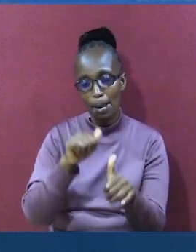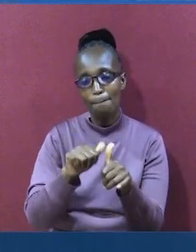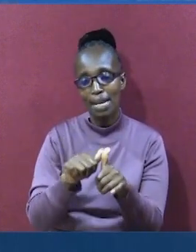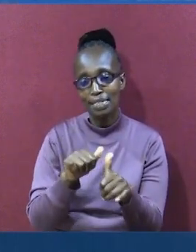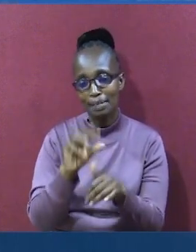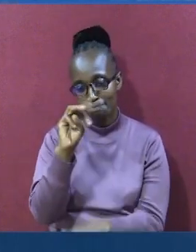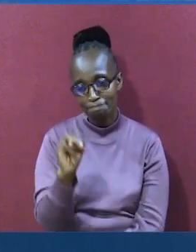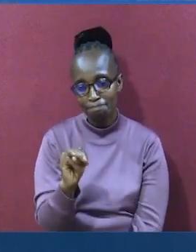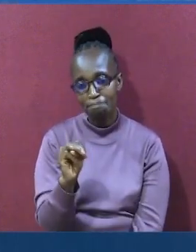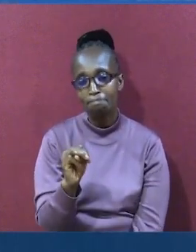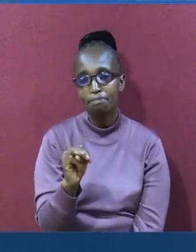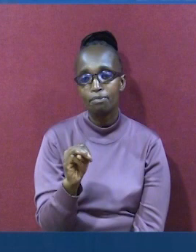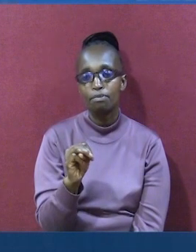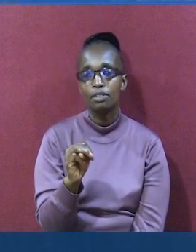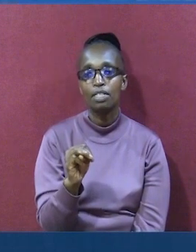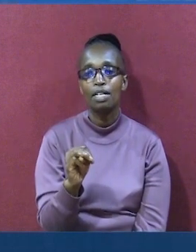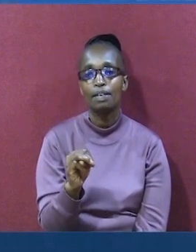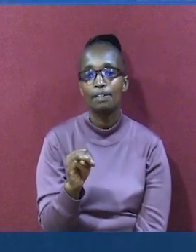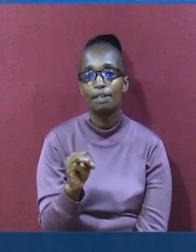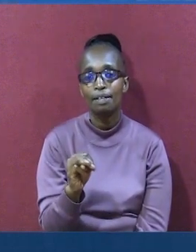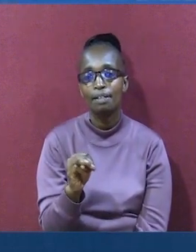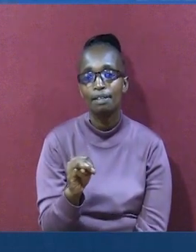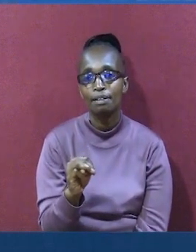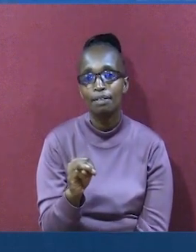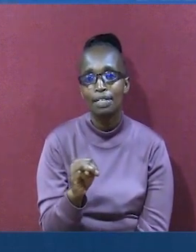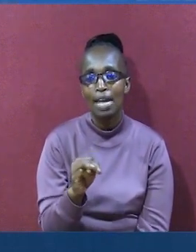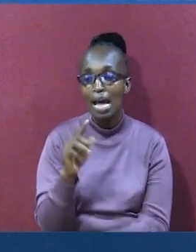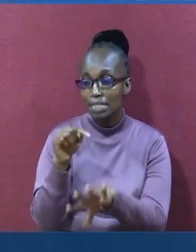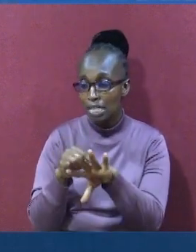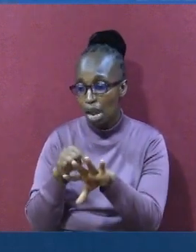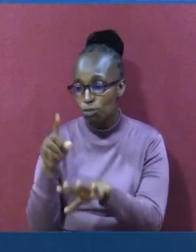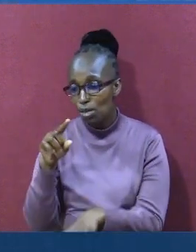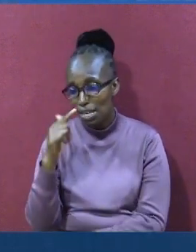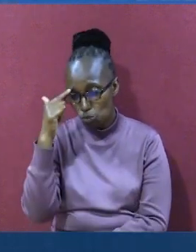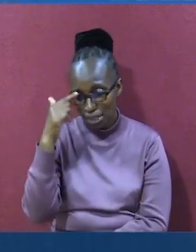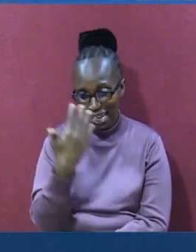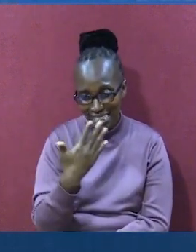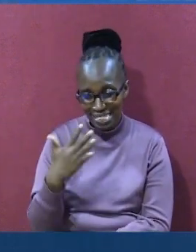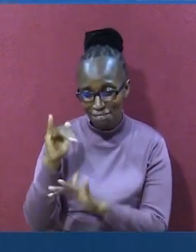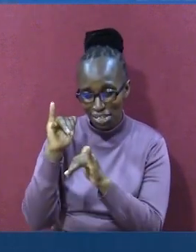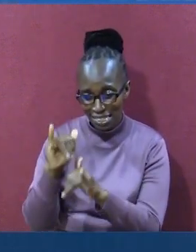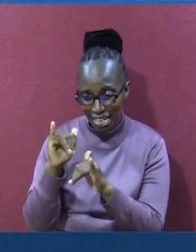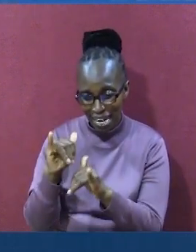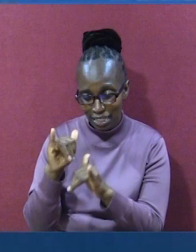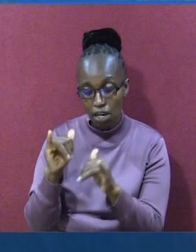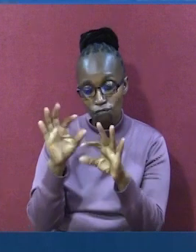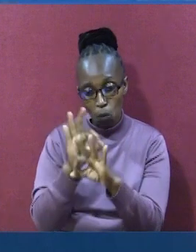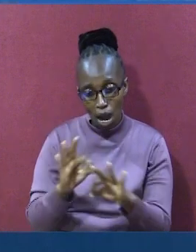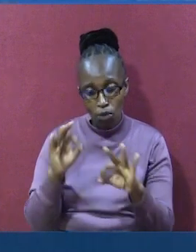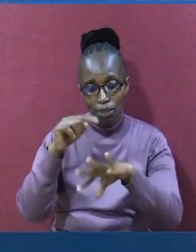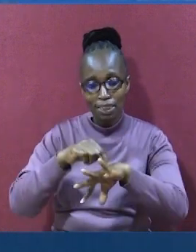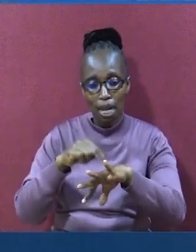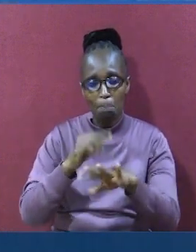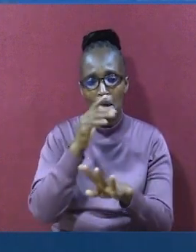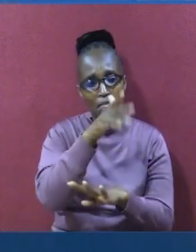The delay that you feel your things have come to. The feel that the delay you feel that mambo ya me delay is sana. I'm telling you that